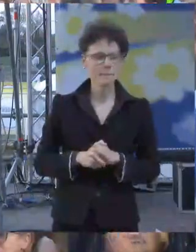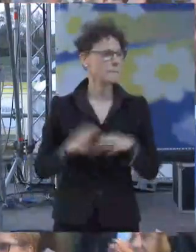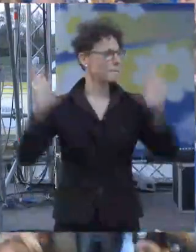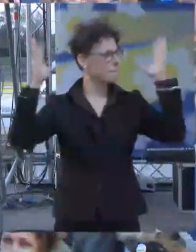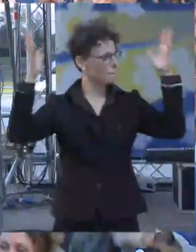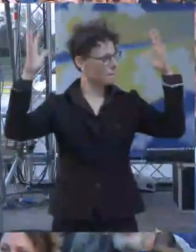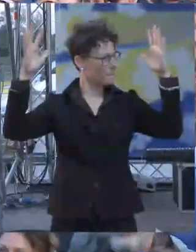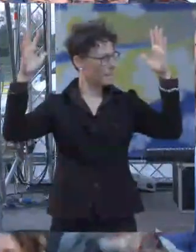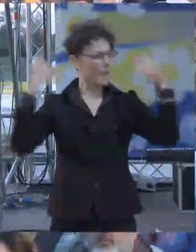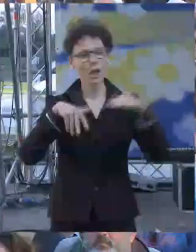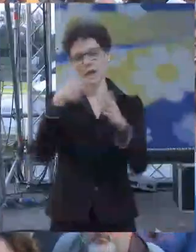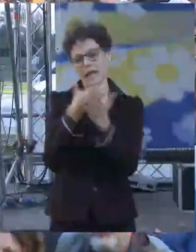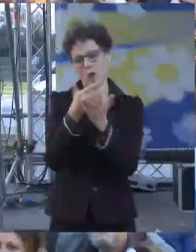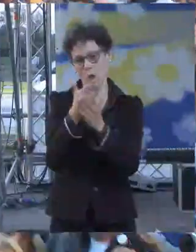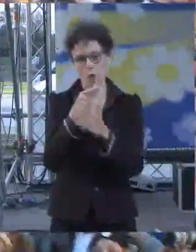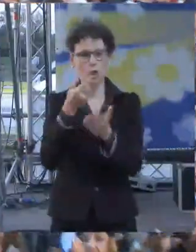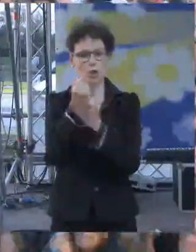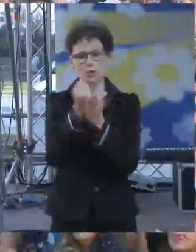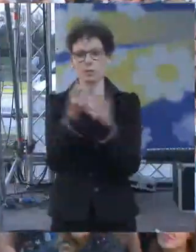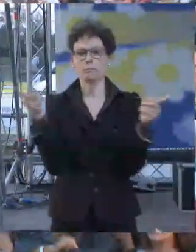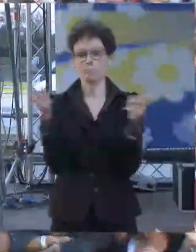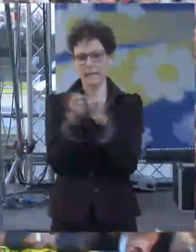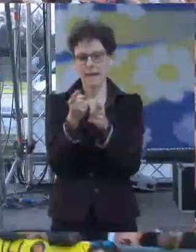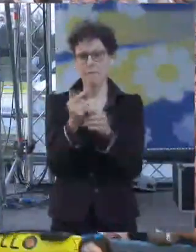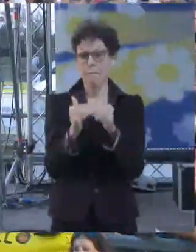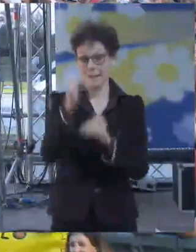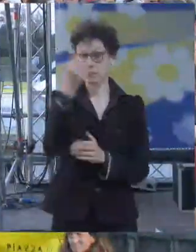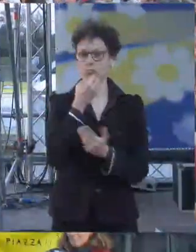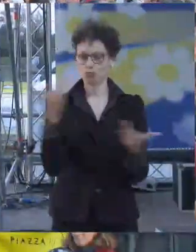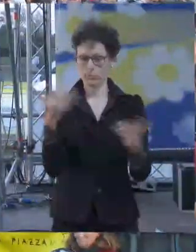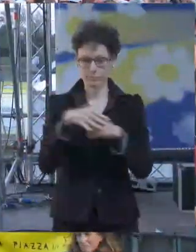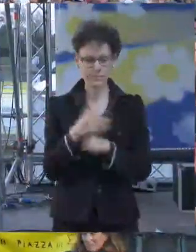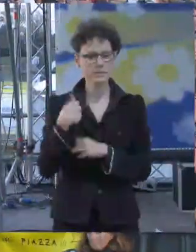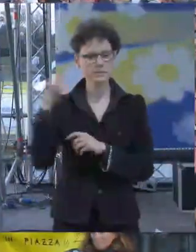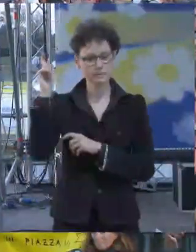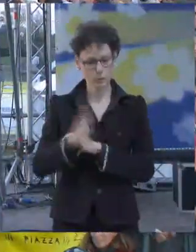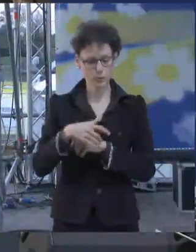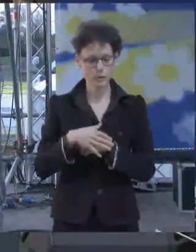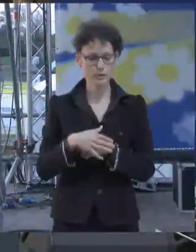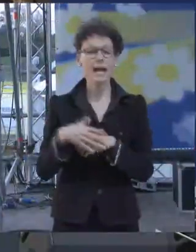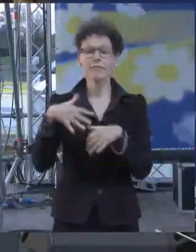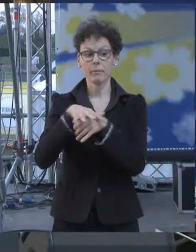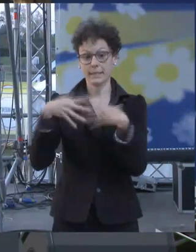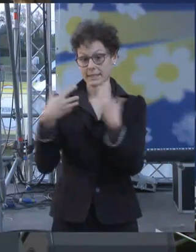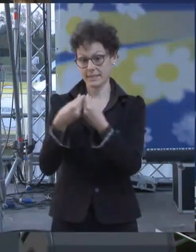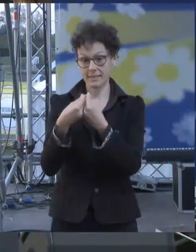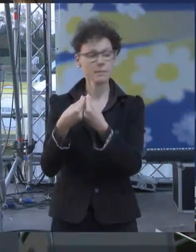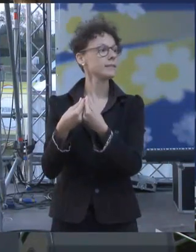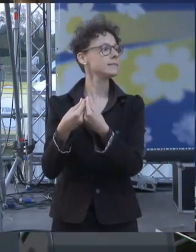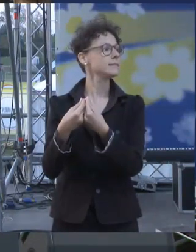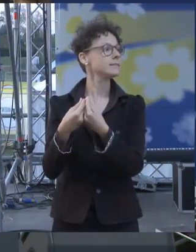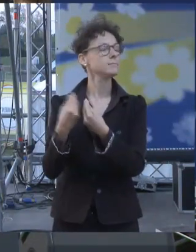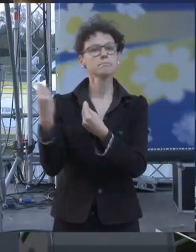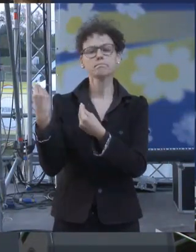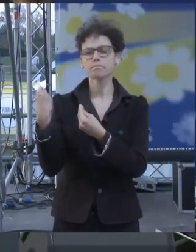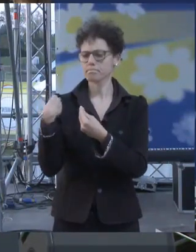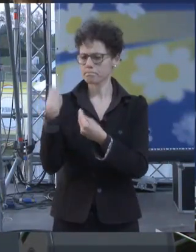vi racconto un piccolo aneddoto che è avvenuto questa mattina sono venuta qui con la mia famiglia e pensavamo di venire qui